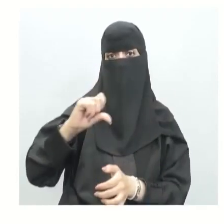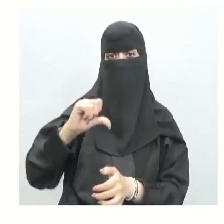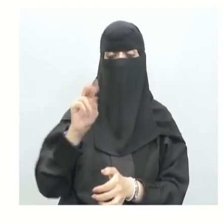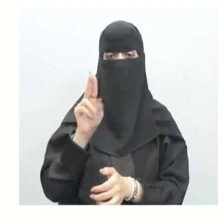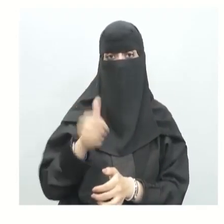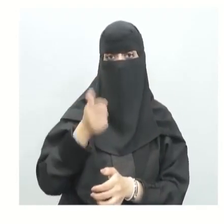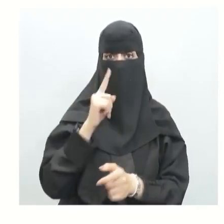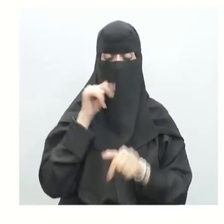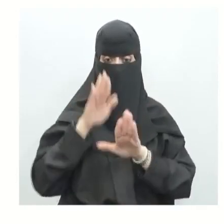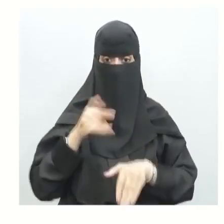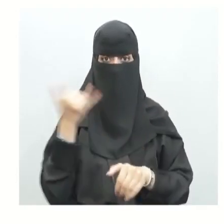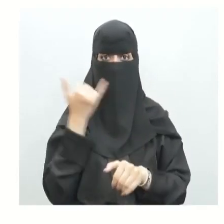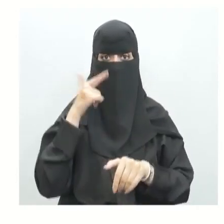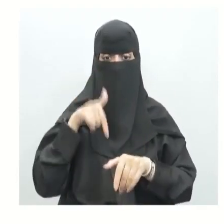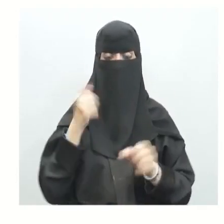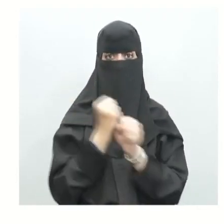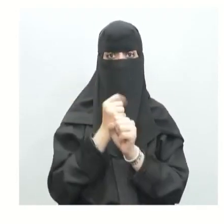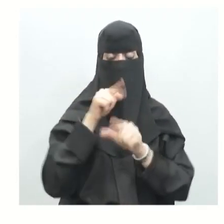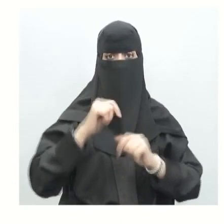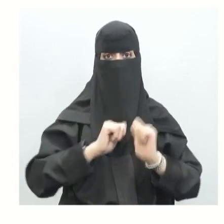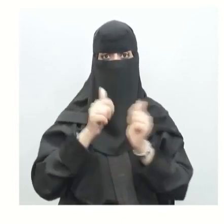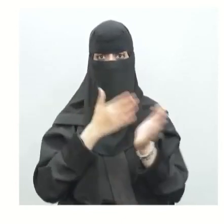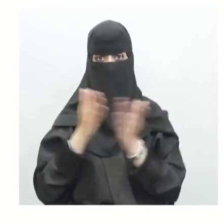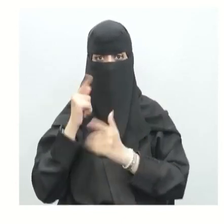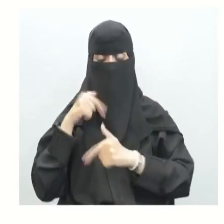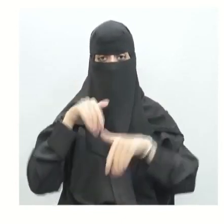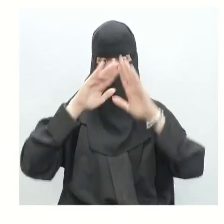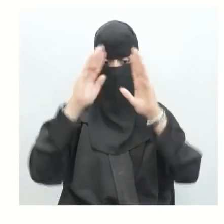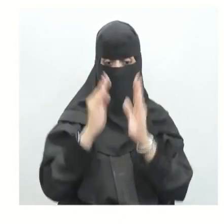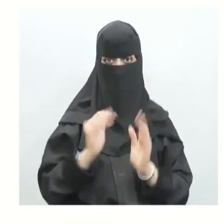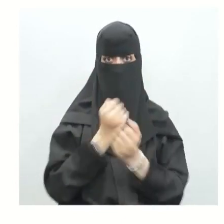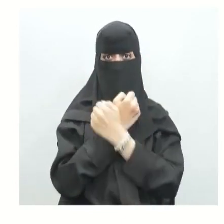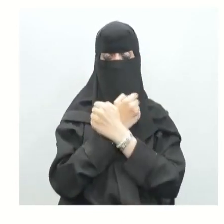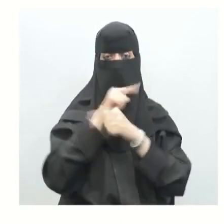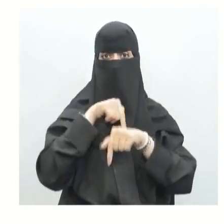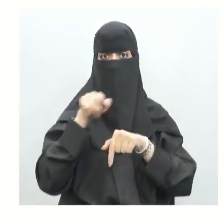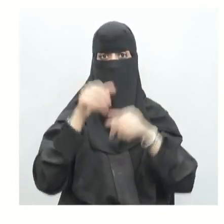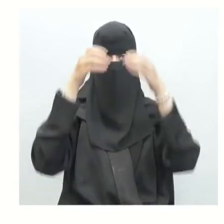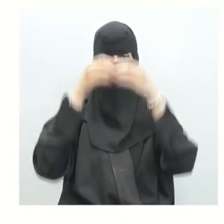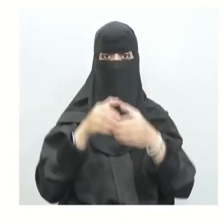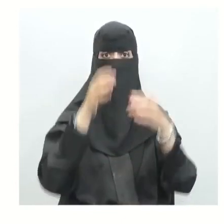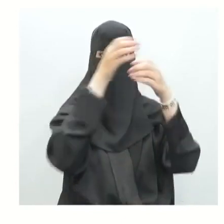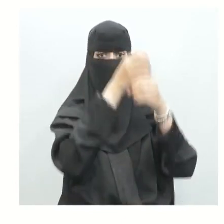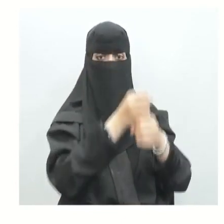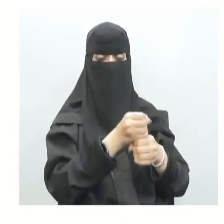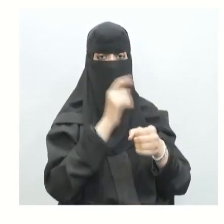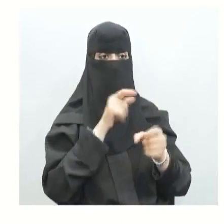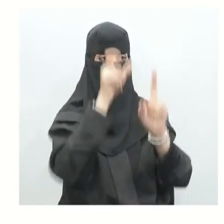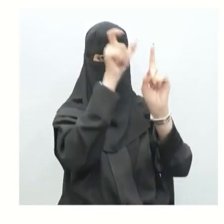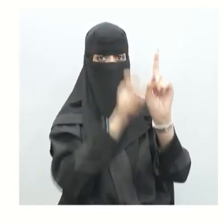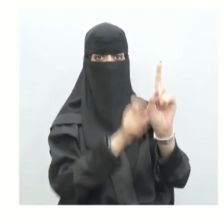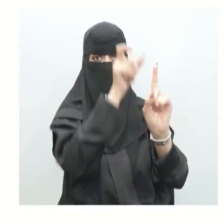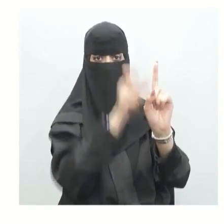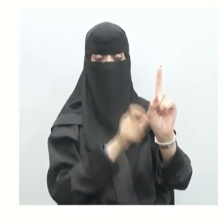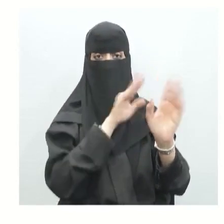كذلك من أهم الوظائف التي يقدمها الجهاز الهيكلي وهي الحماية هذا الجهاز يقدم